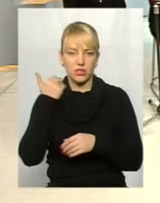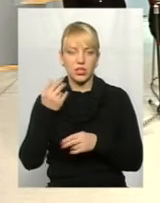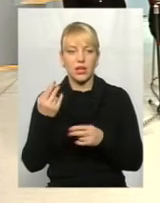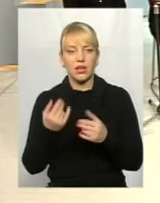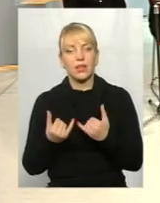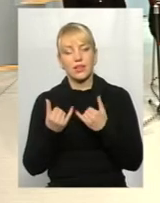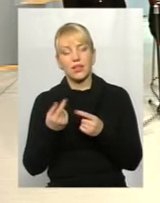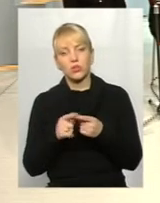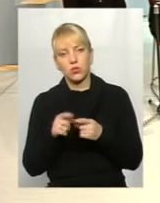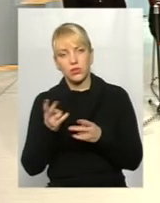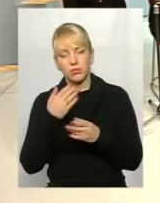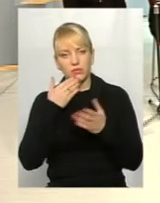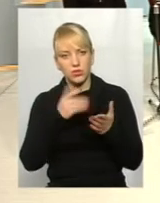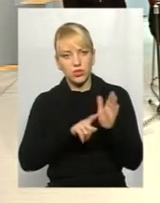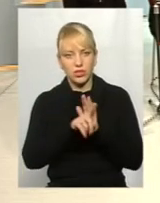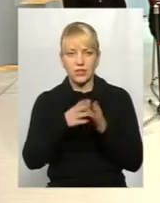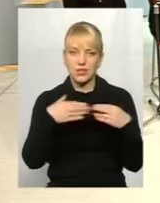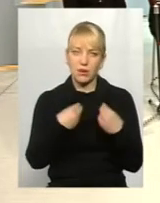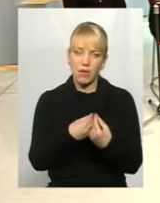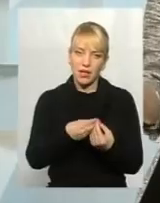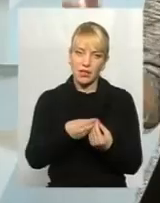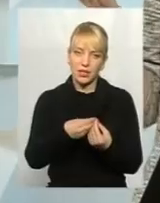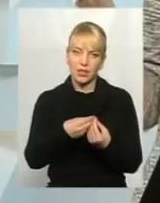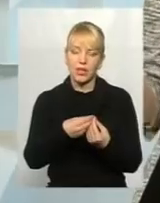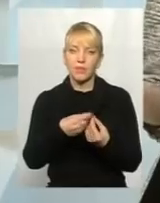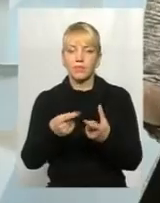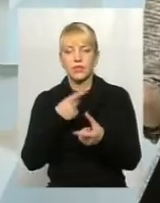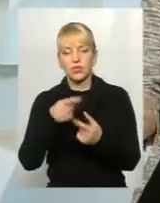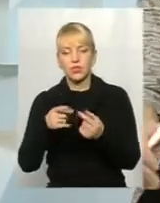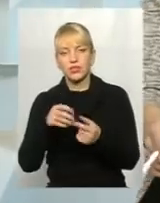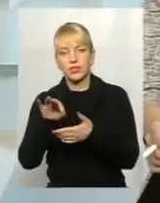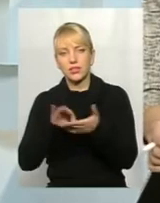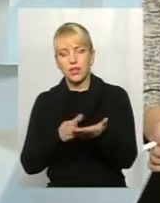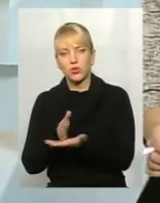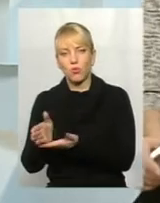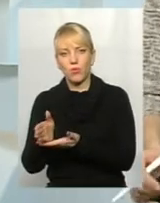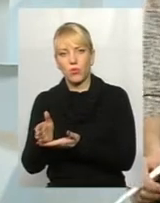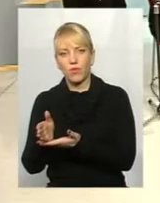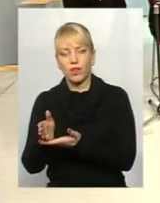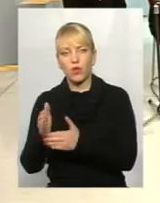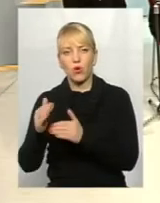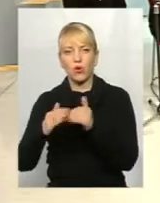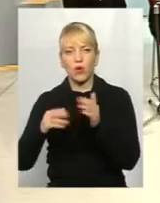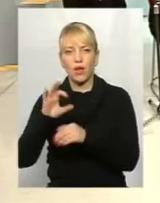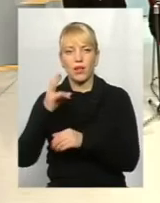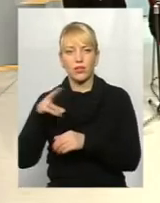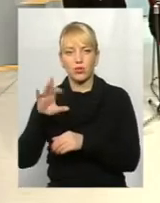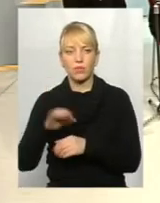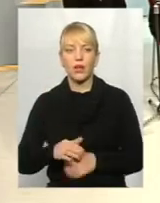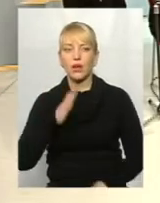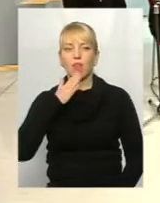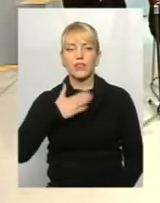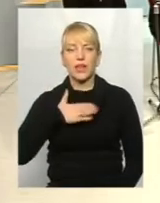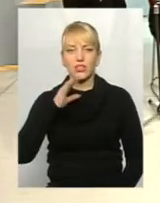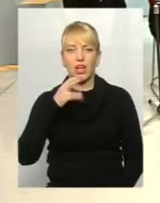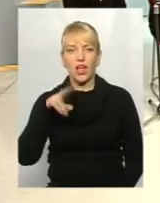сімейного лікаря, чи все-таки відразу до профільного фахівця? У наших ендокринологів